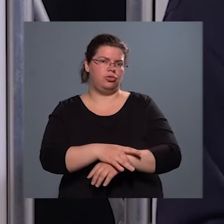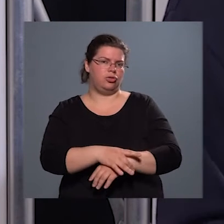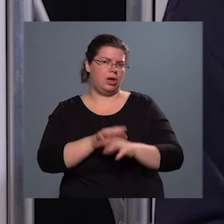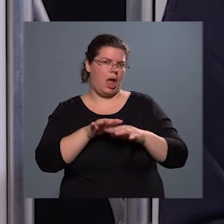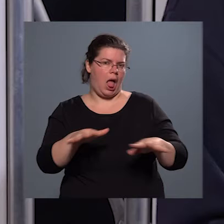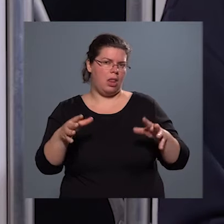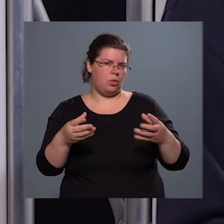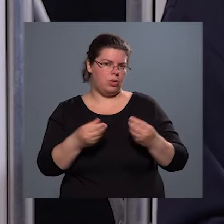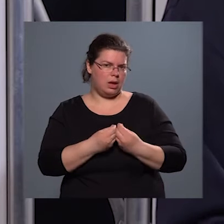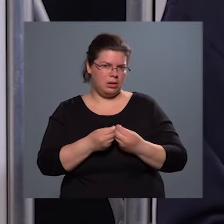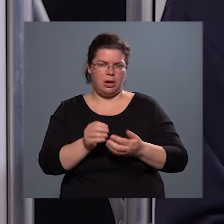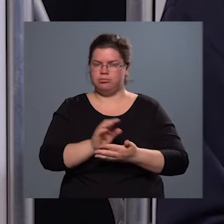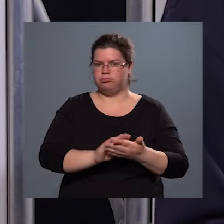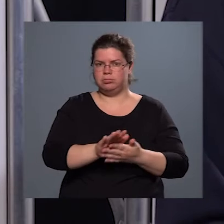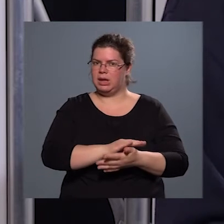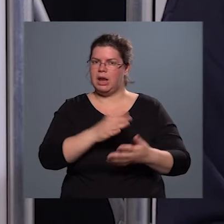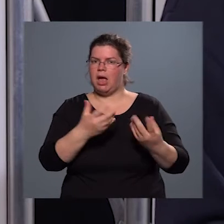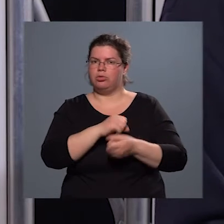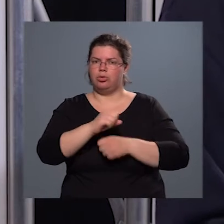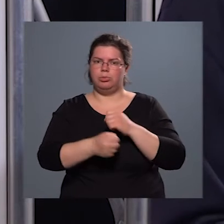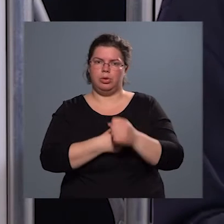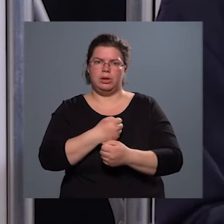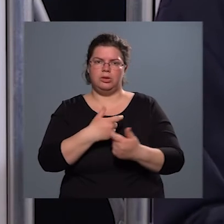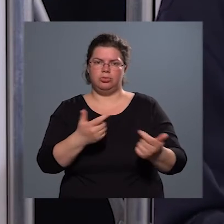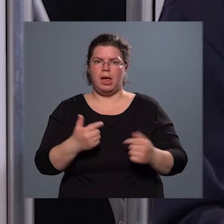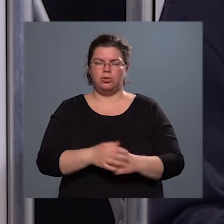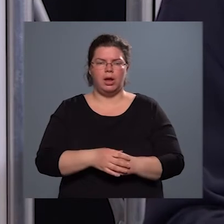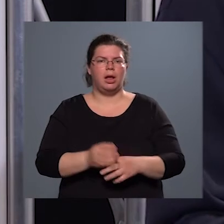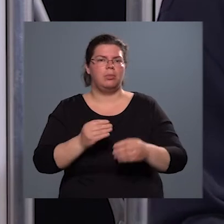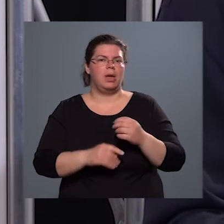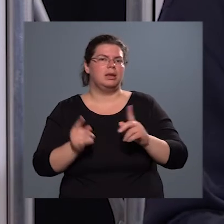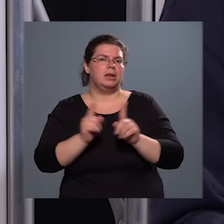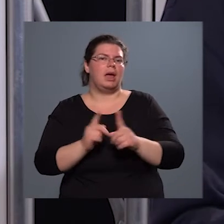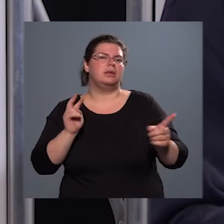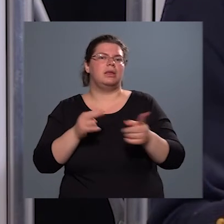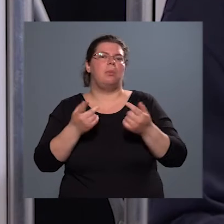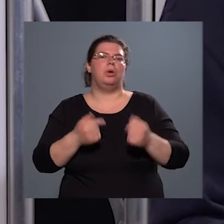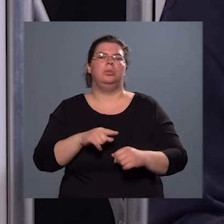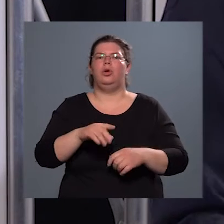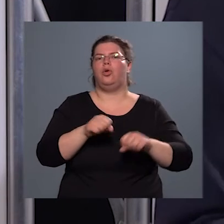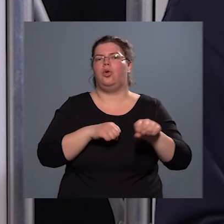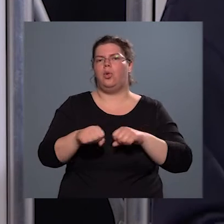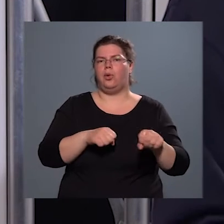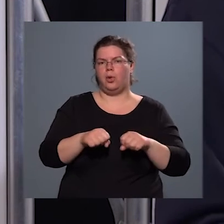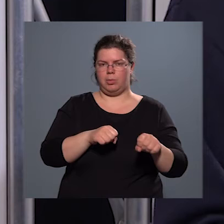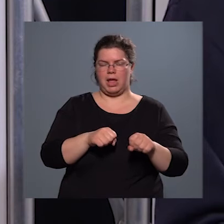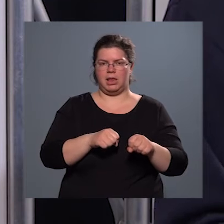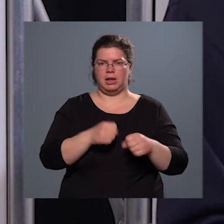egyébként milyen együttműködés lehetséges, hiszen ilyen szempontból ők önkormányzati